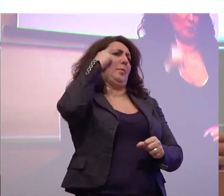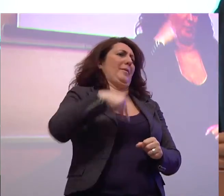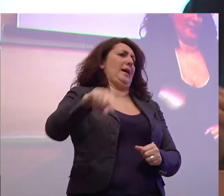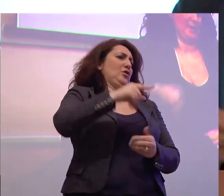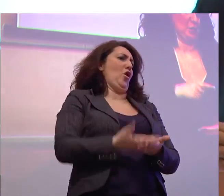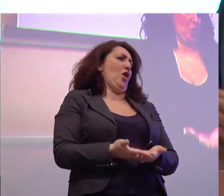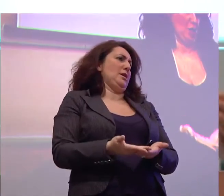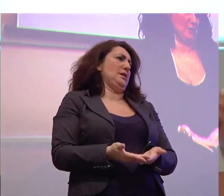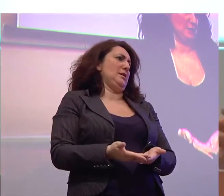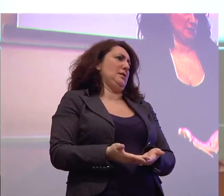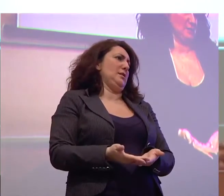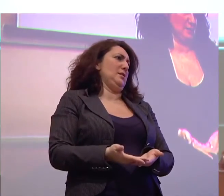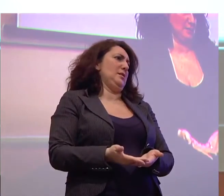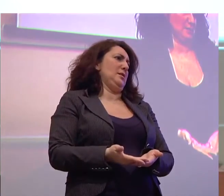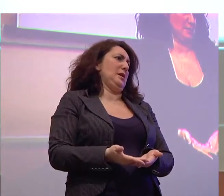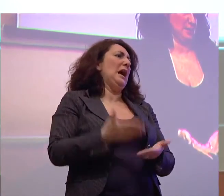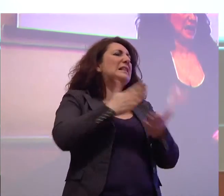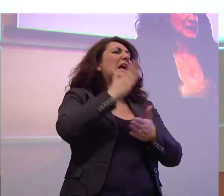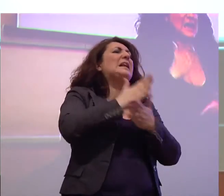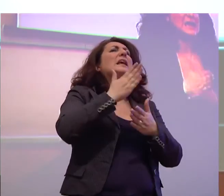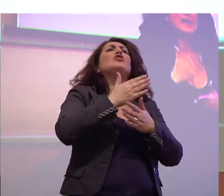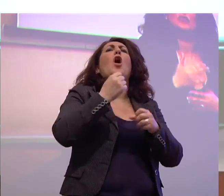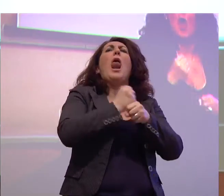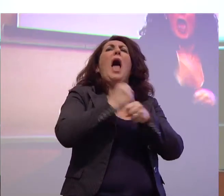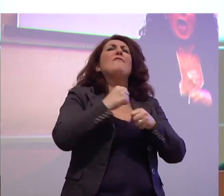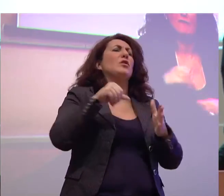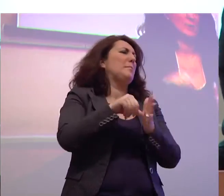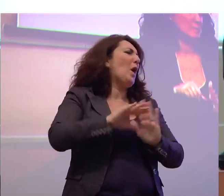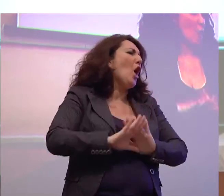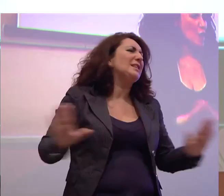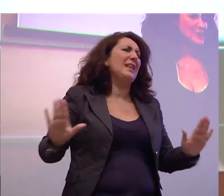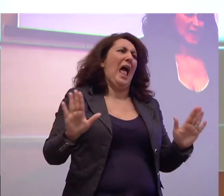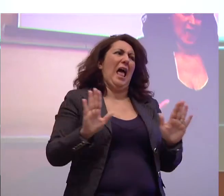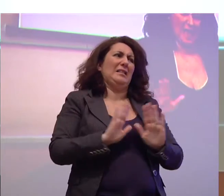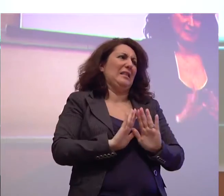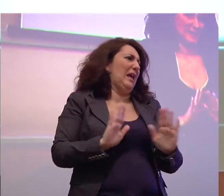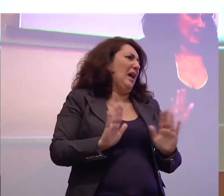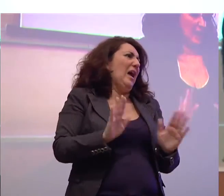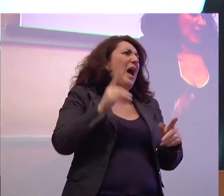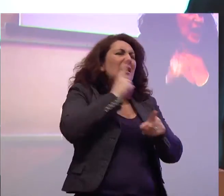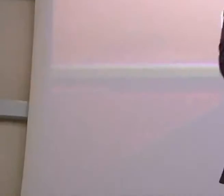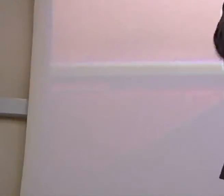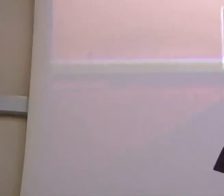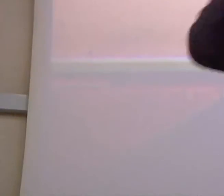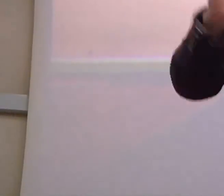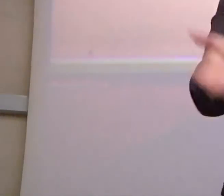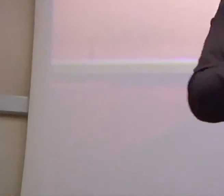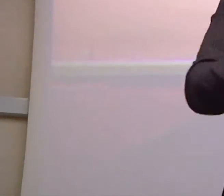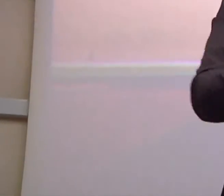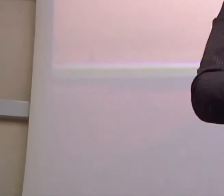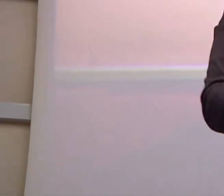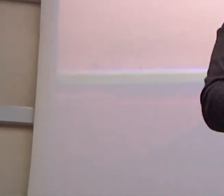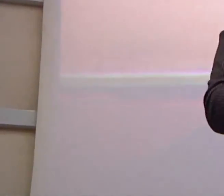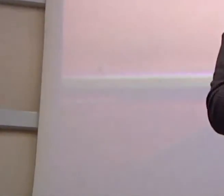abbiamo chiesto perché il diritto al lavoro è un diritto fondamentale abbiamo altre questioni da affrontare urgenti la non